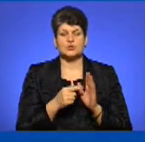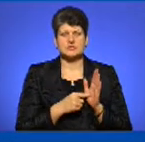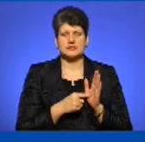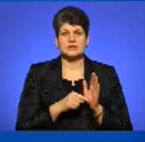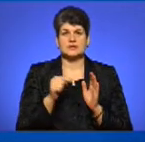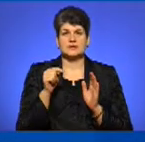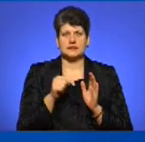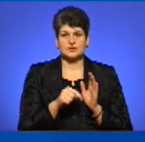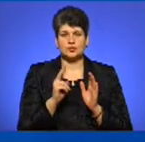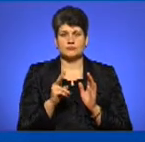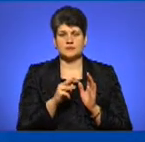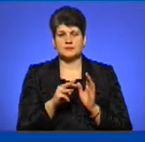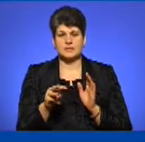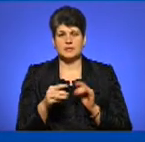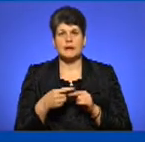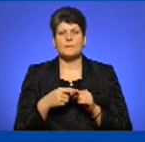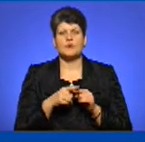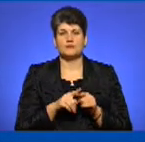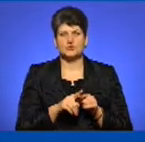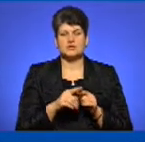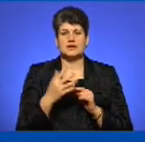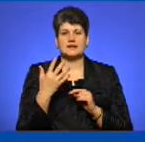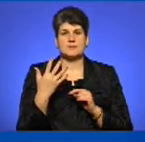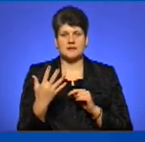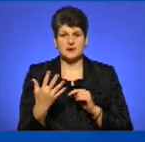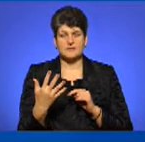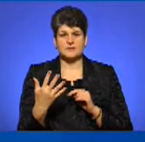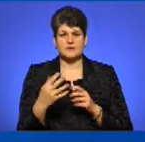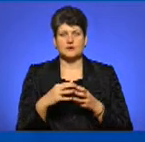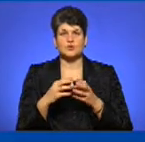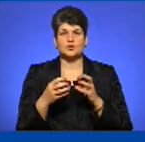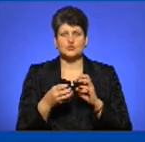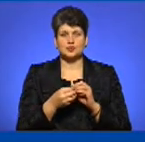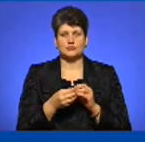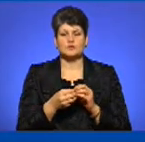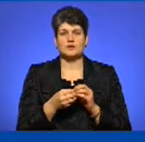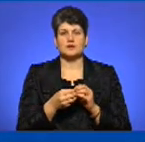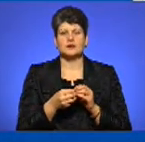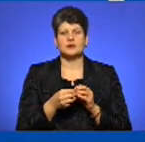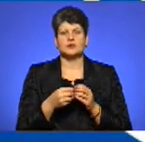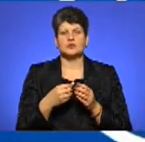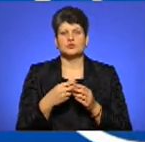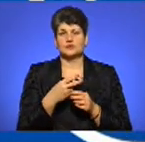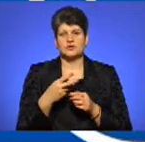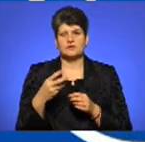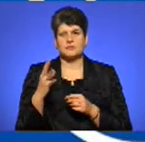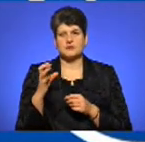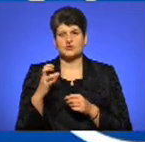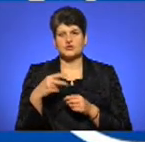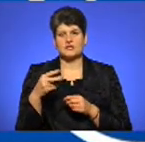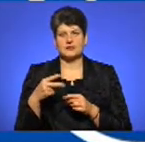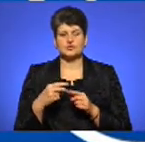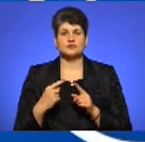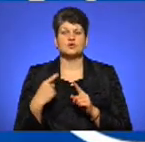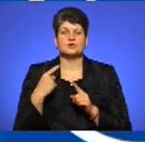на тисячу кубічних метрів і помножене на п'ять. Сума акцизного податку дорівнює 500 євро. До цієї суми ще